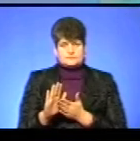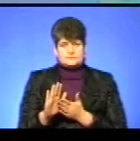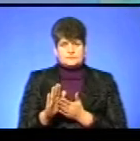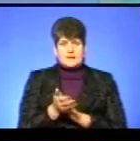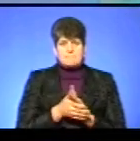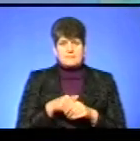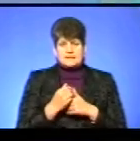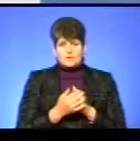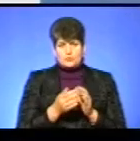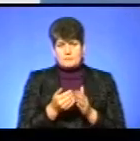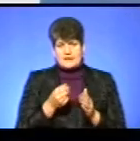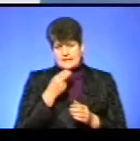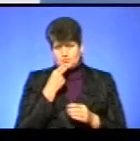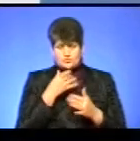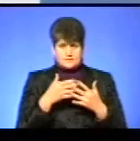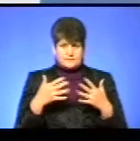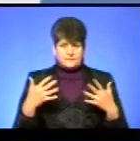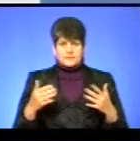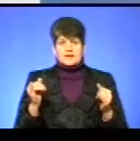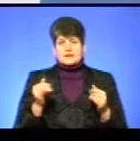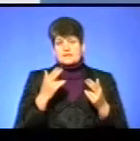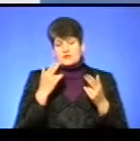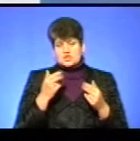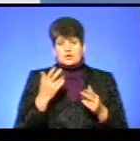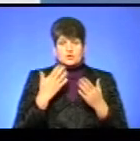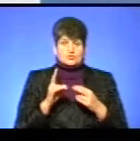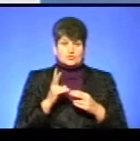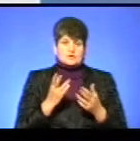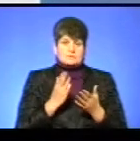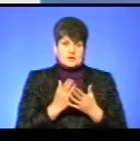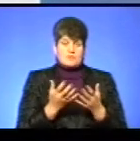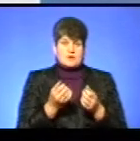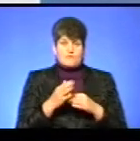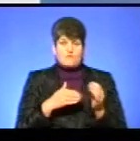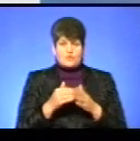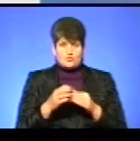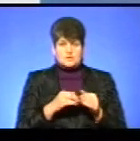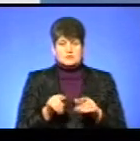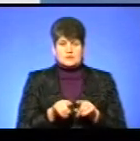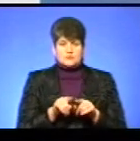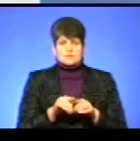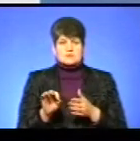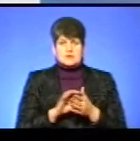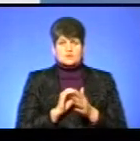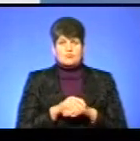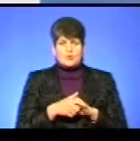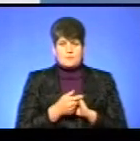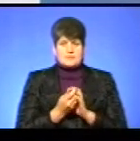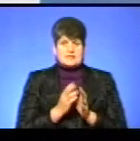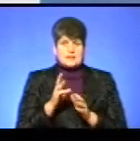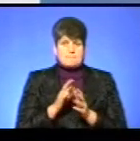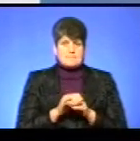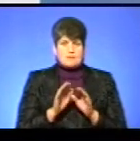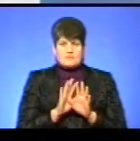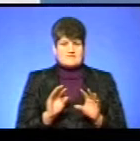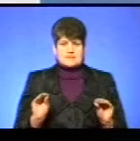мити руки перед їдою і так далі. І, звичайно, якщо хтось мав чи брав їх до рук, так само зразу помити руки з милом і